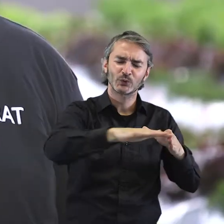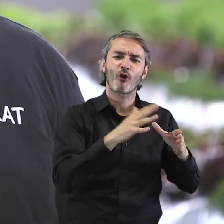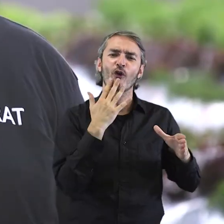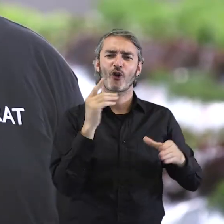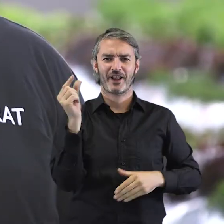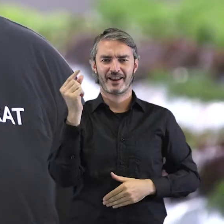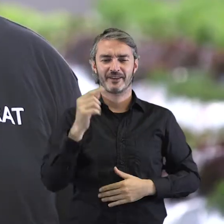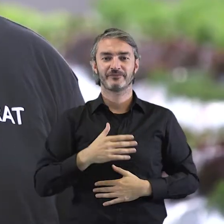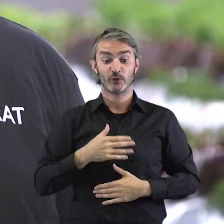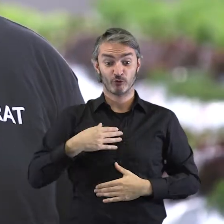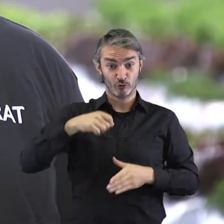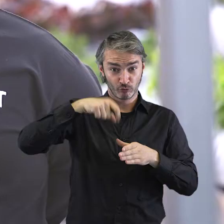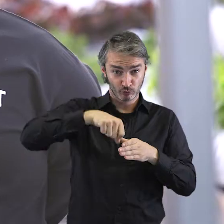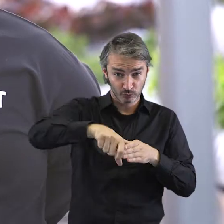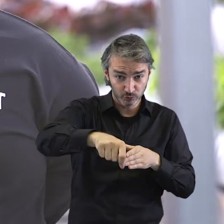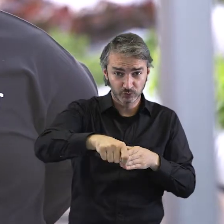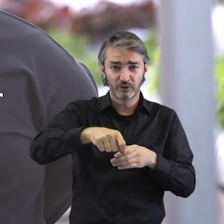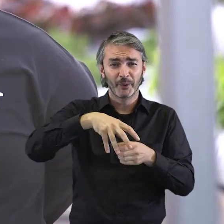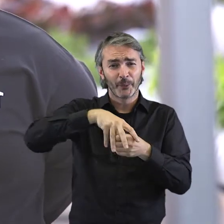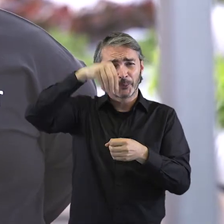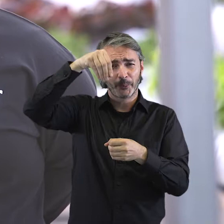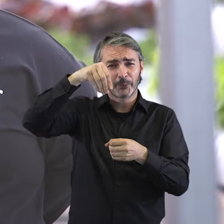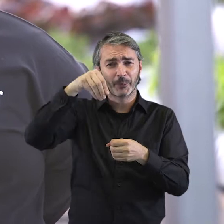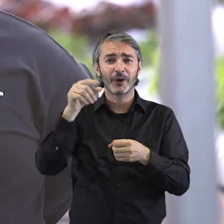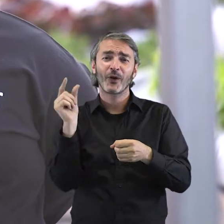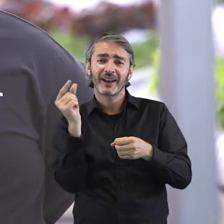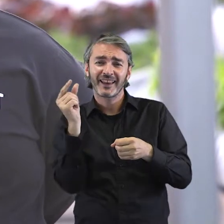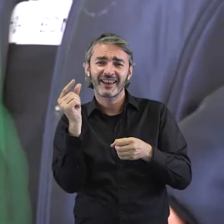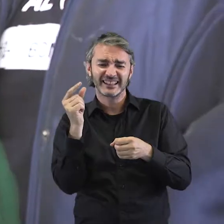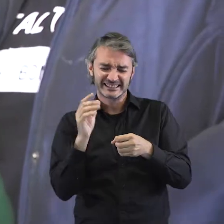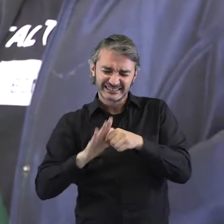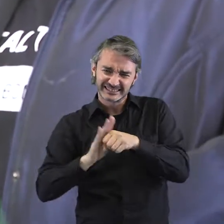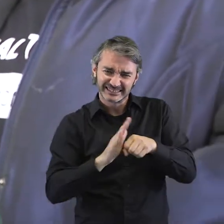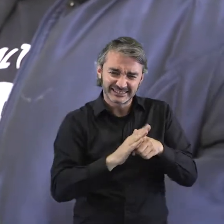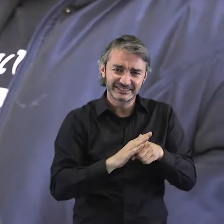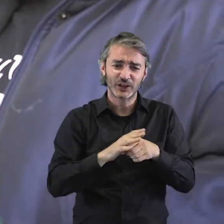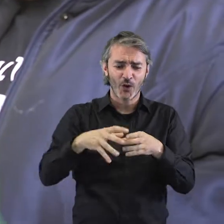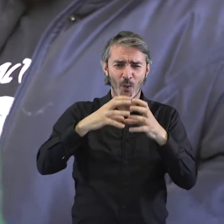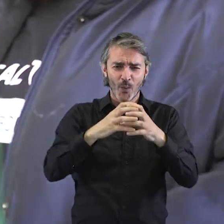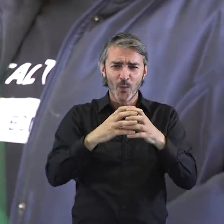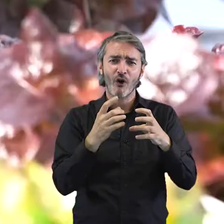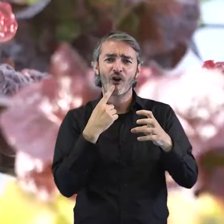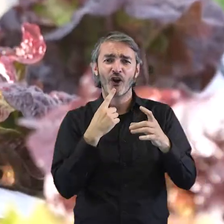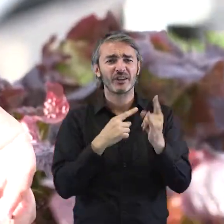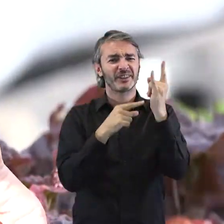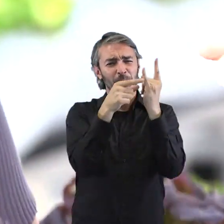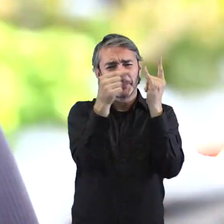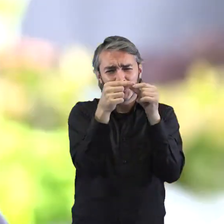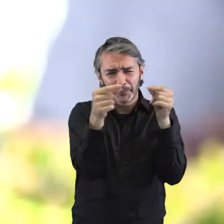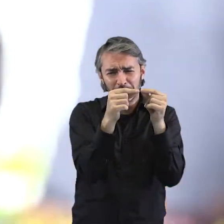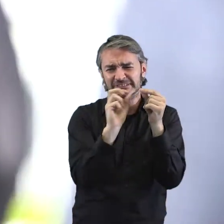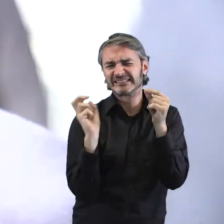elchugas y tomates, jerejín, menta, tapinos. Lo